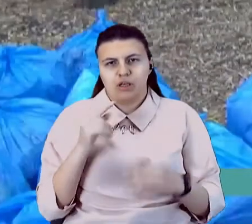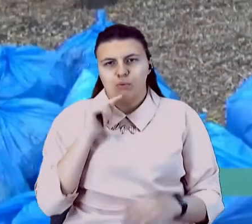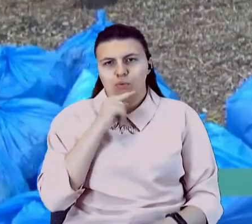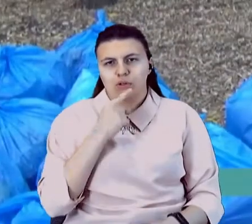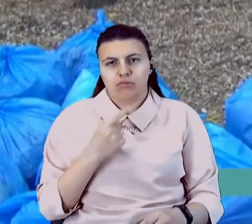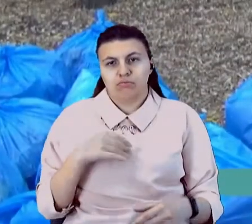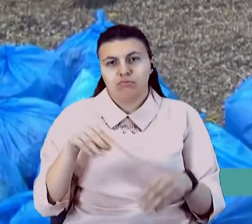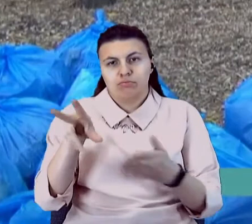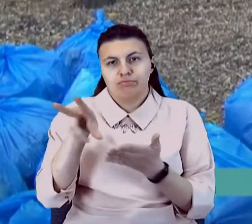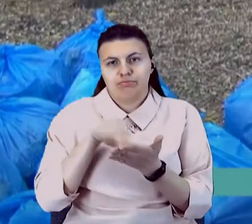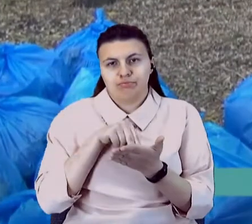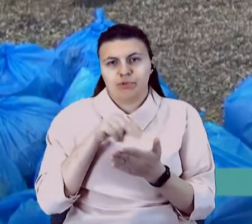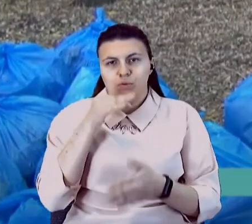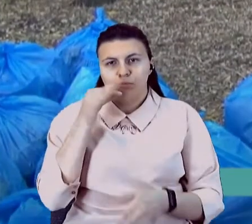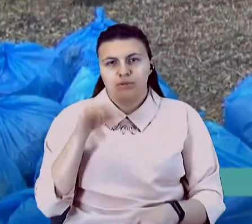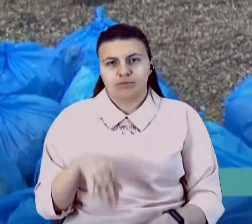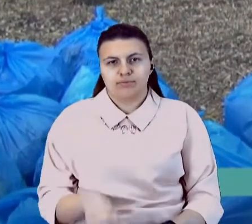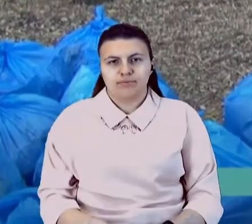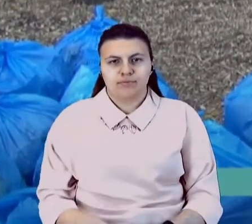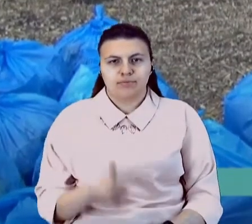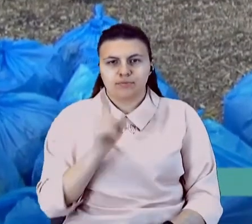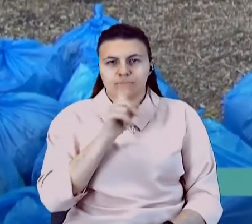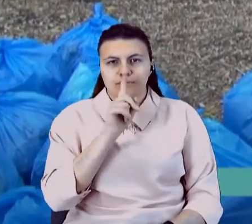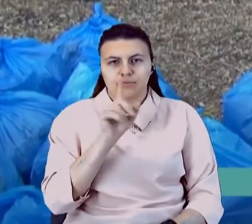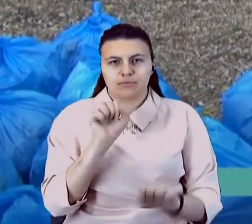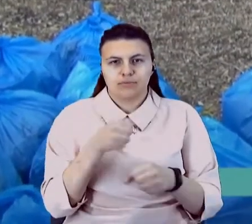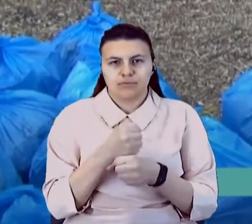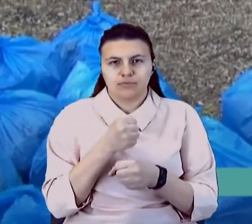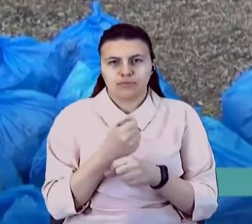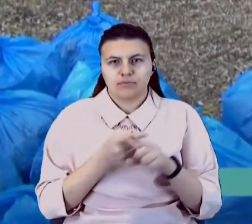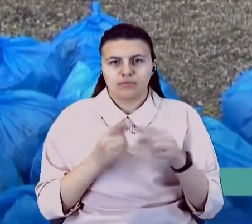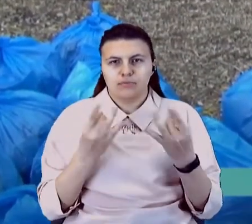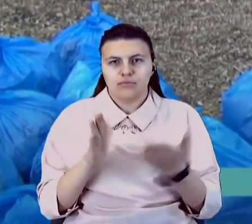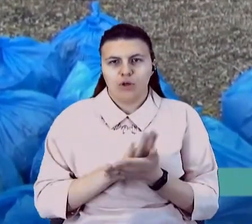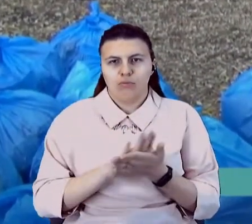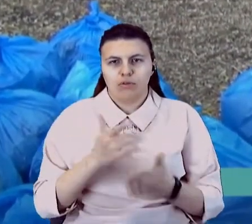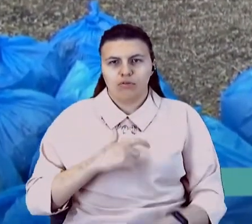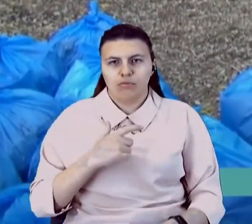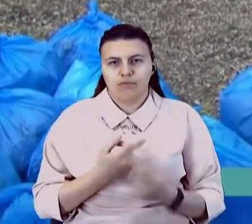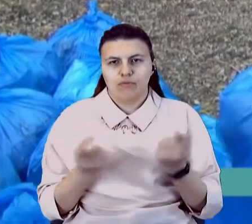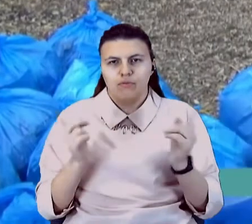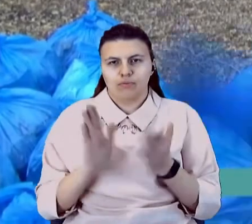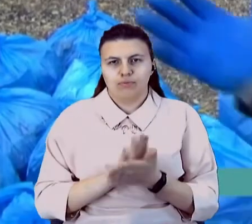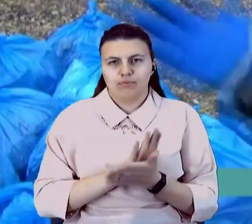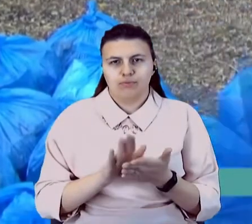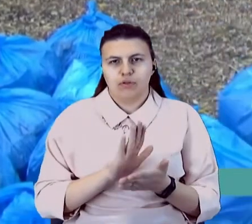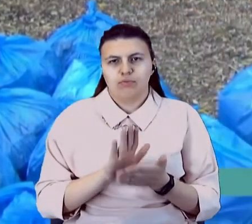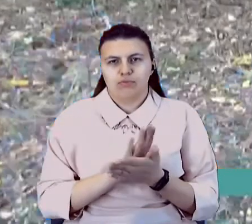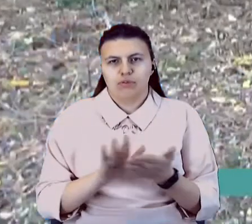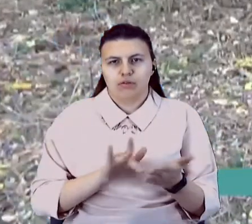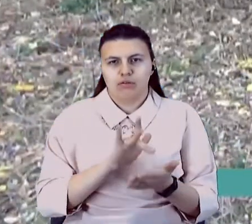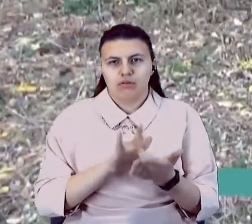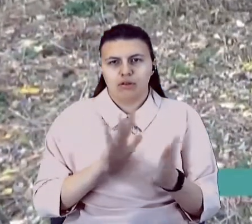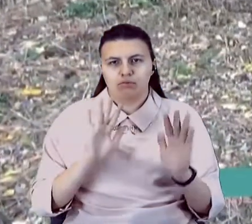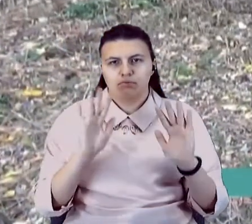перейняти досвід. Найбільше, що ми можемо зробити, це просто прибирати за собою, прибирати в округ, прибирати свої міста, свої ліси. За